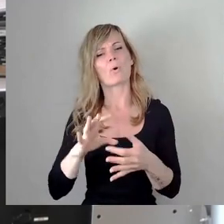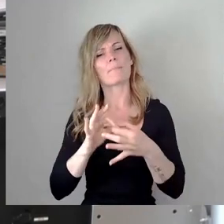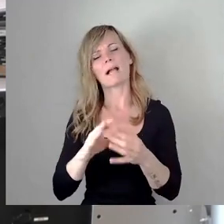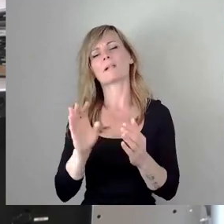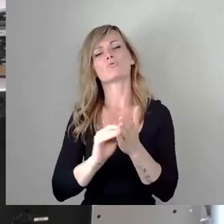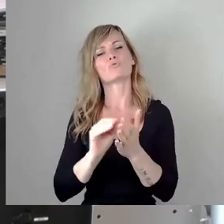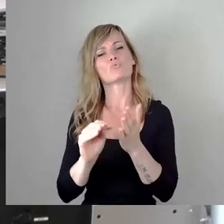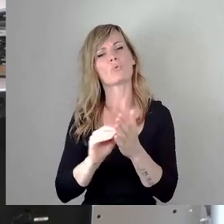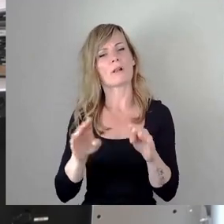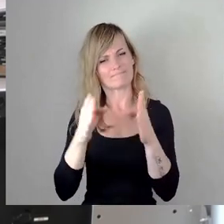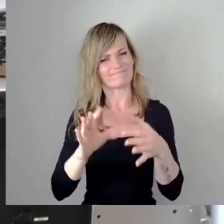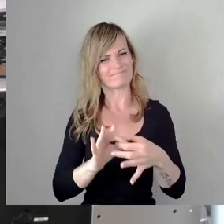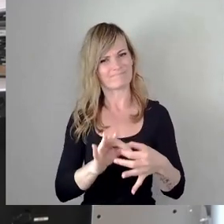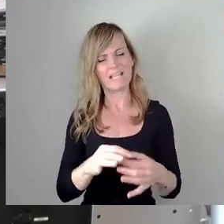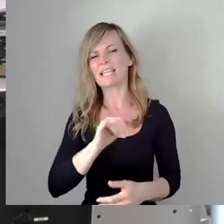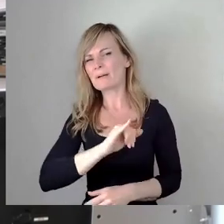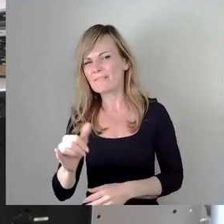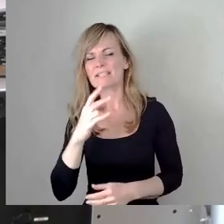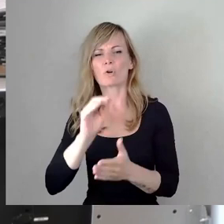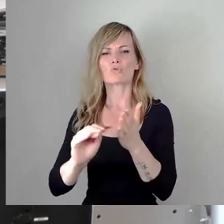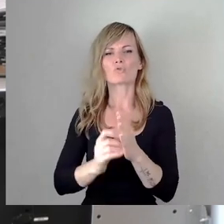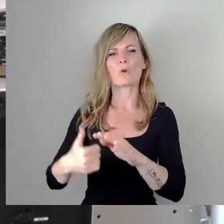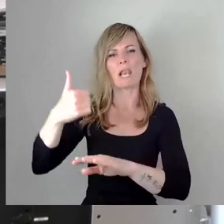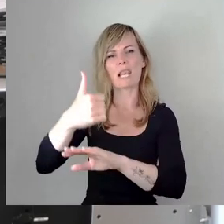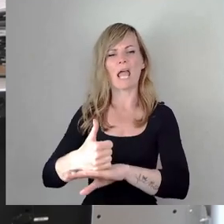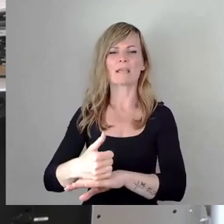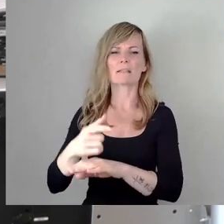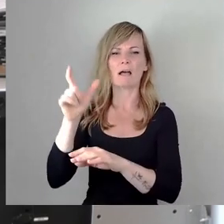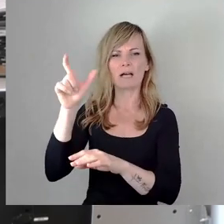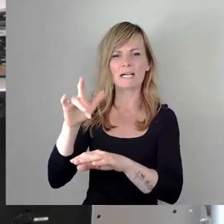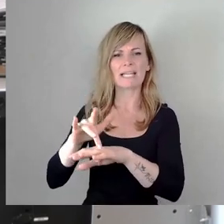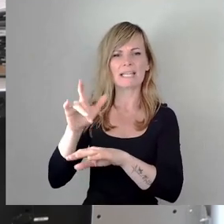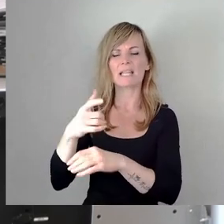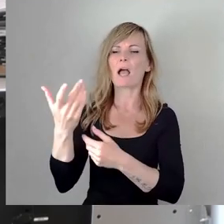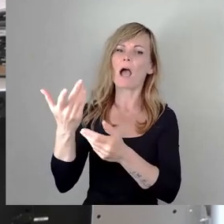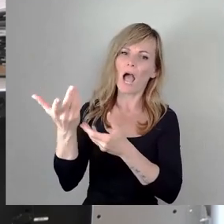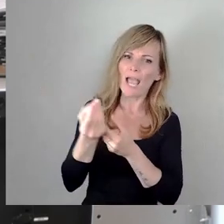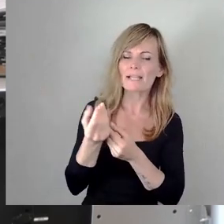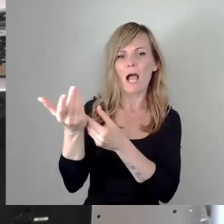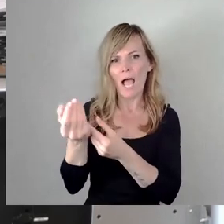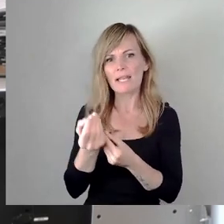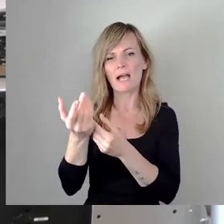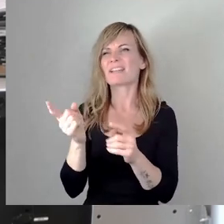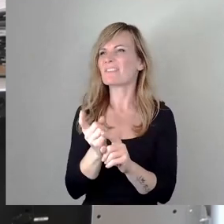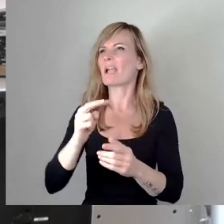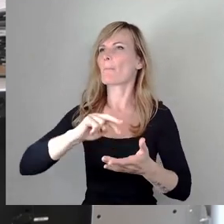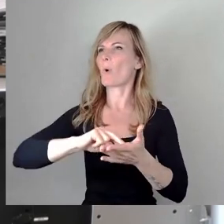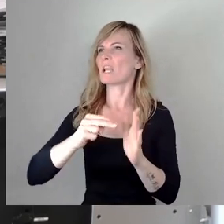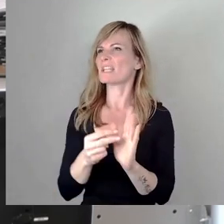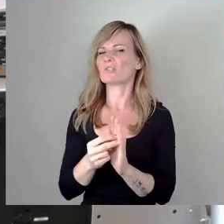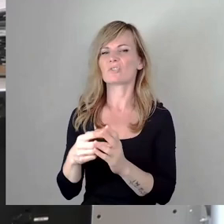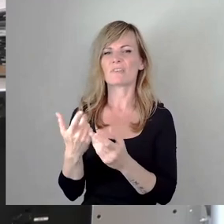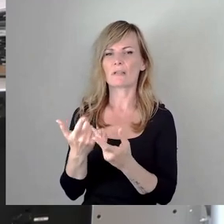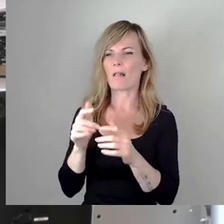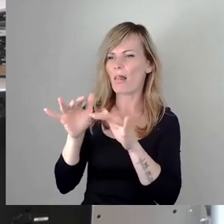eingeladen und ich sage mal, ich würde es bald sagen, politisch missbraucht wurde. Und es kommen auch demnächst wieder Anträge hier,